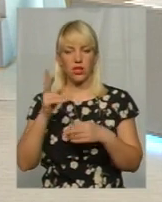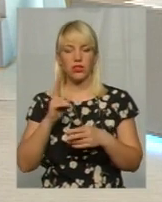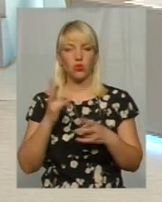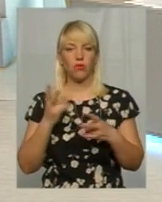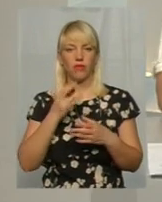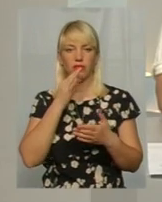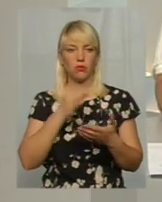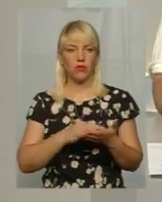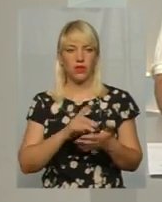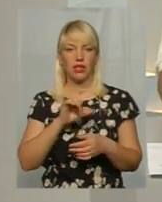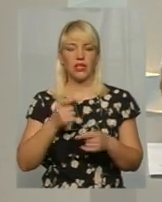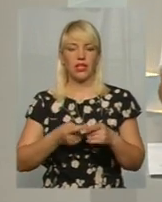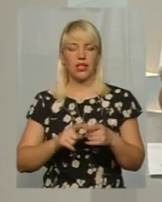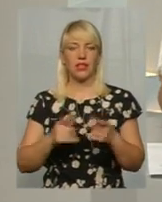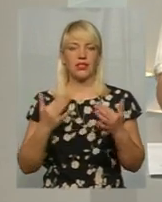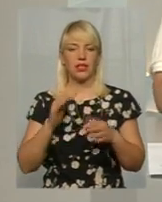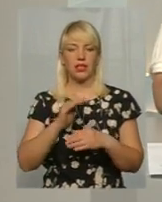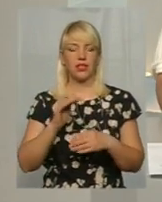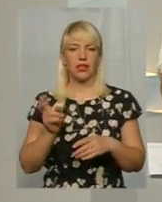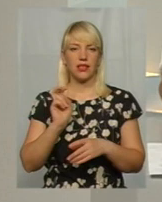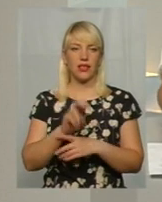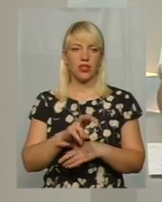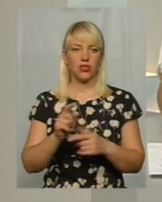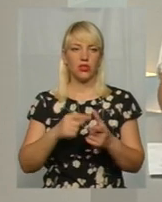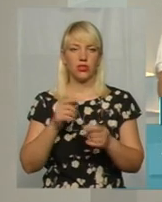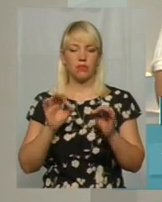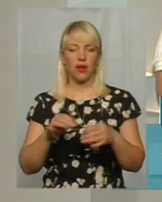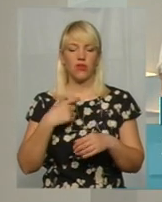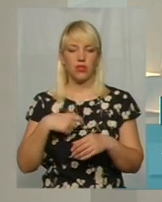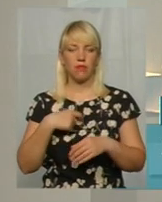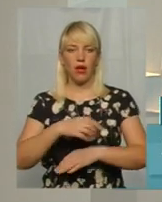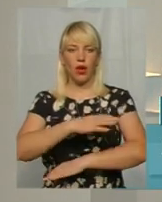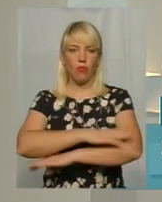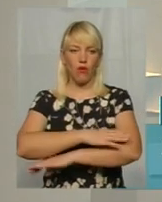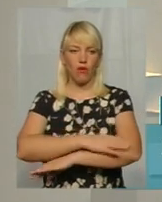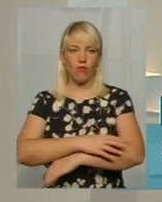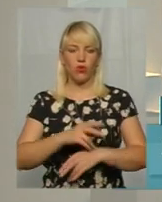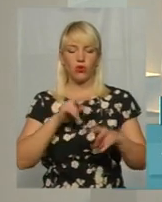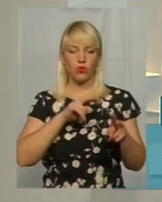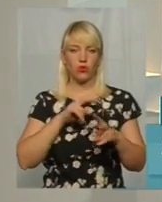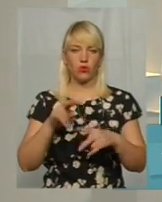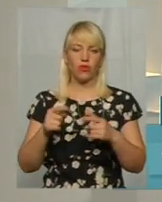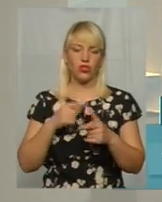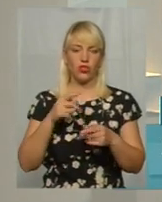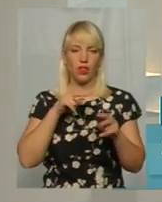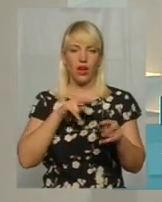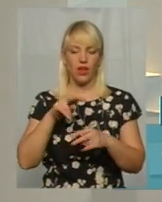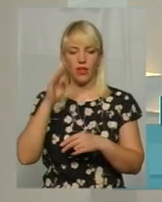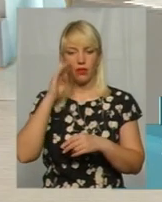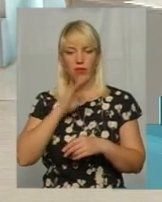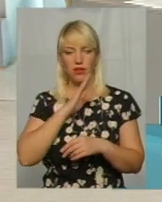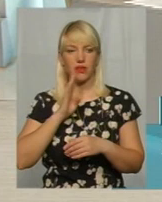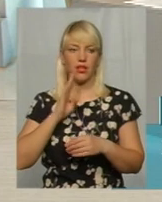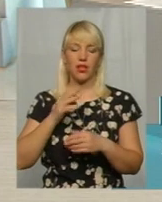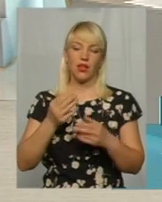відповідати за те, скільки дітей зайшло, чи правильно вони себе поводять, контролювати те, чи наглядають за ними батьки в кінці кінців.